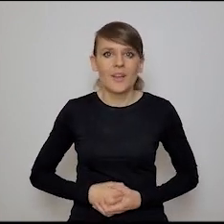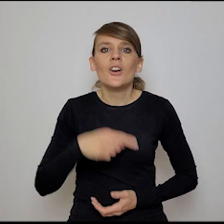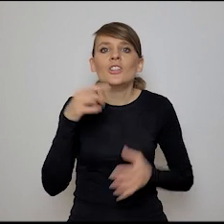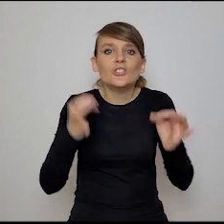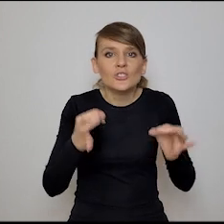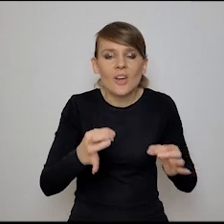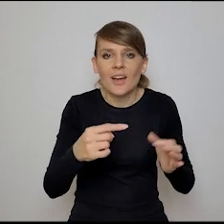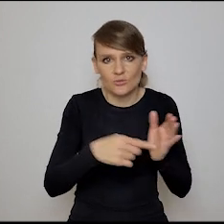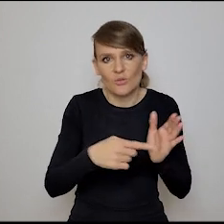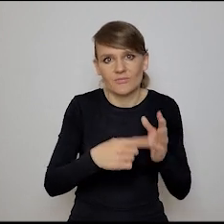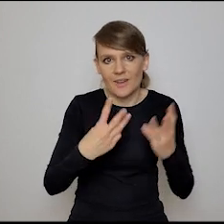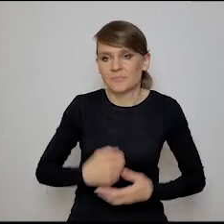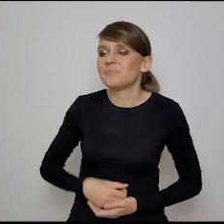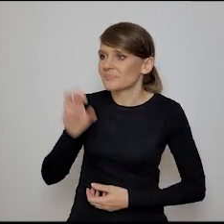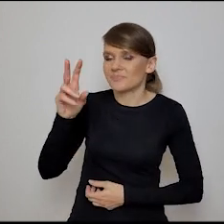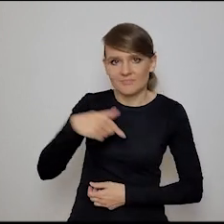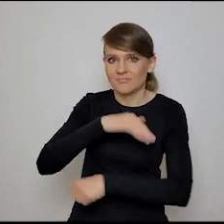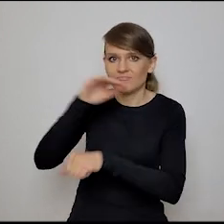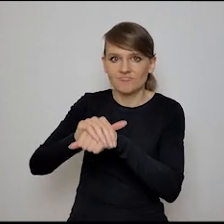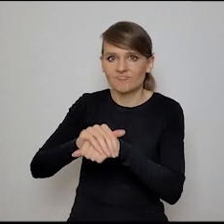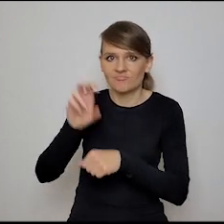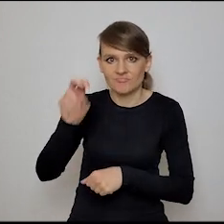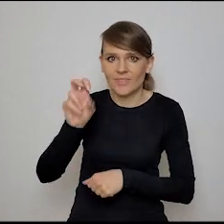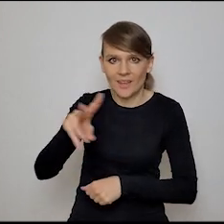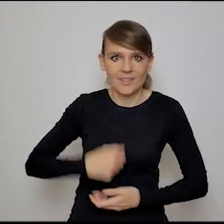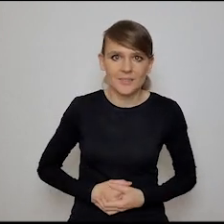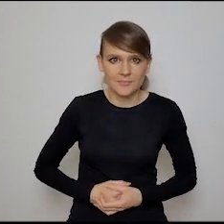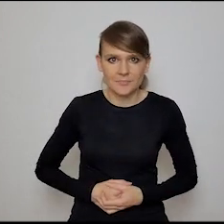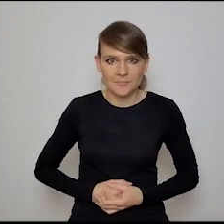Wiesz, że to jest dzisiaj... Absolutna zgoda. Absolutna zgoda.